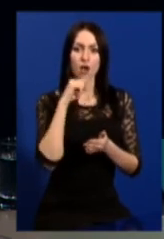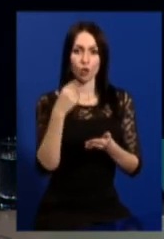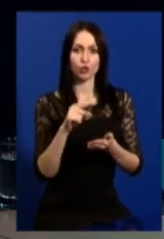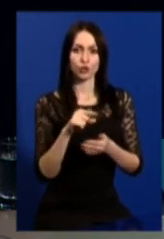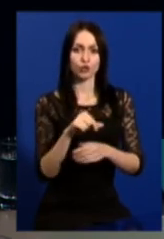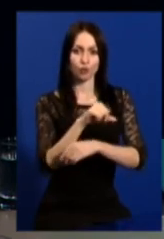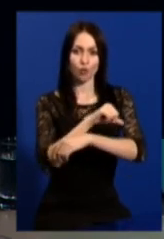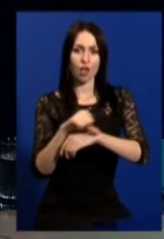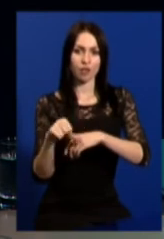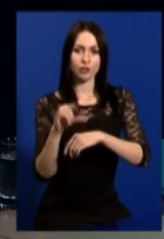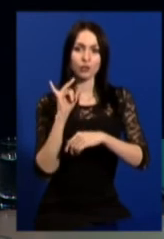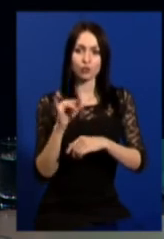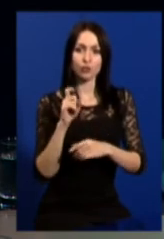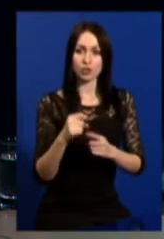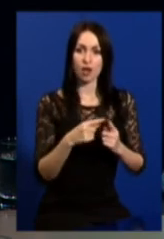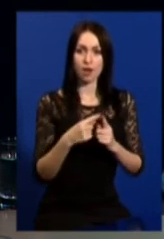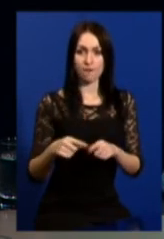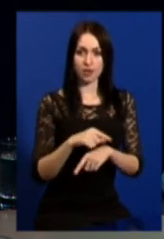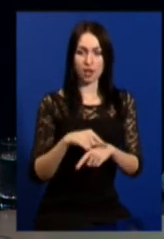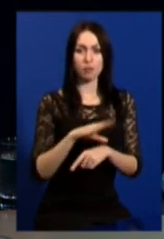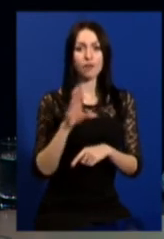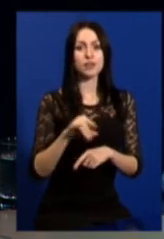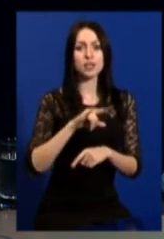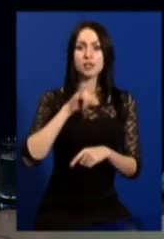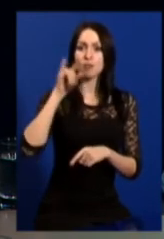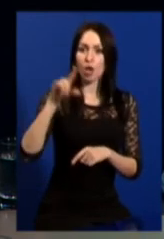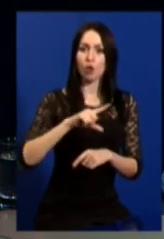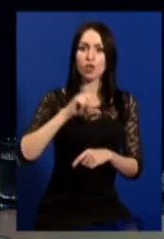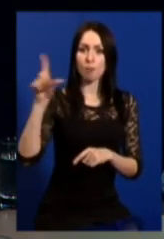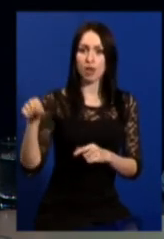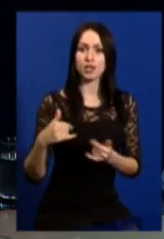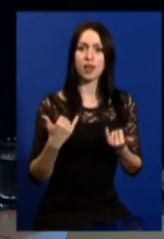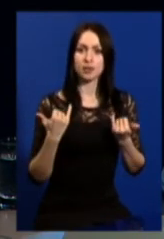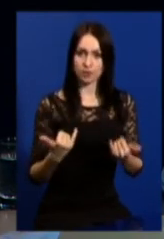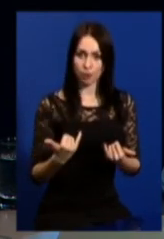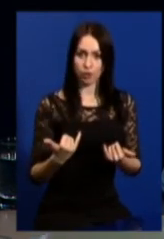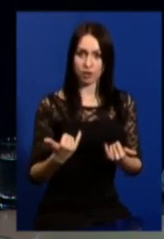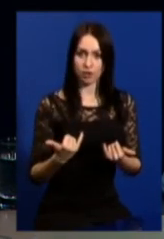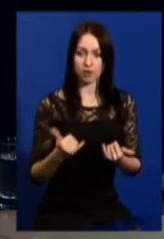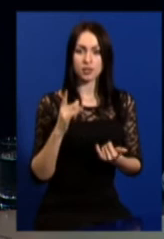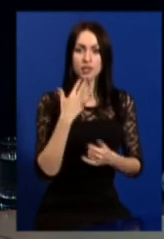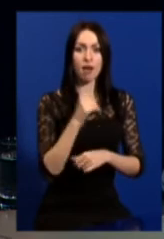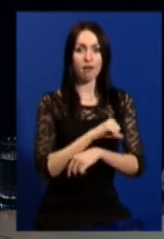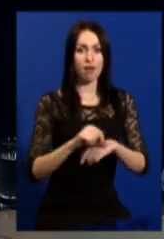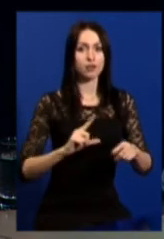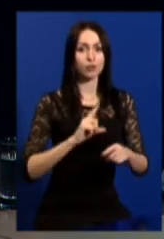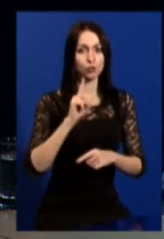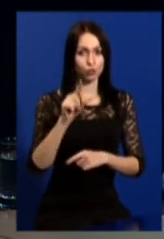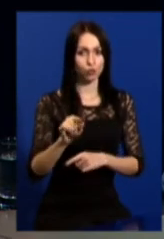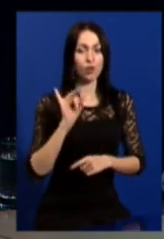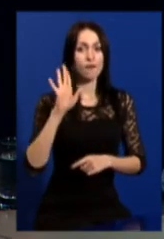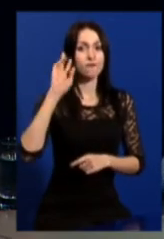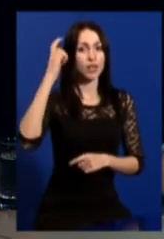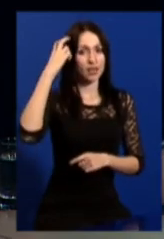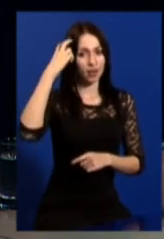вказаним часом. Всі літаки полетіли сьогодні за кордон і у